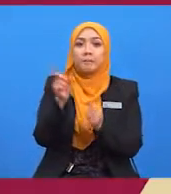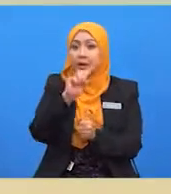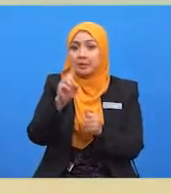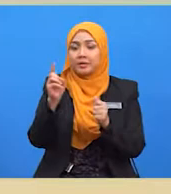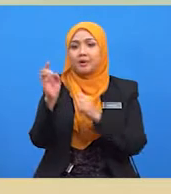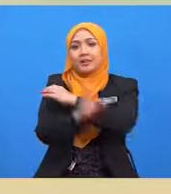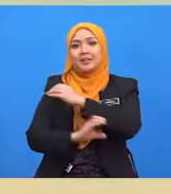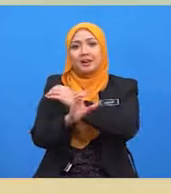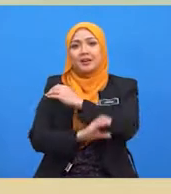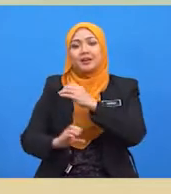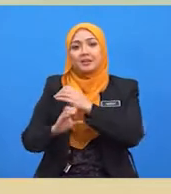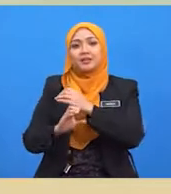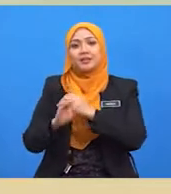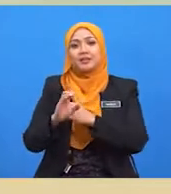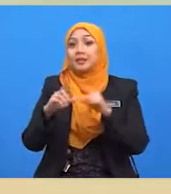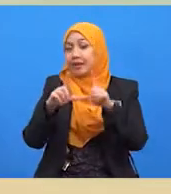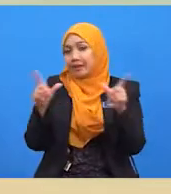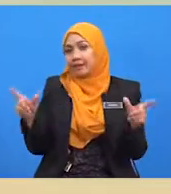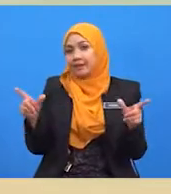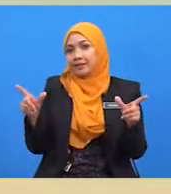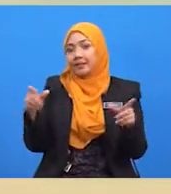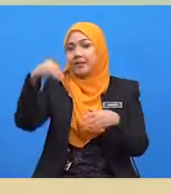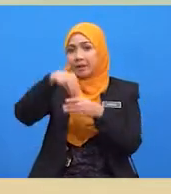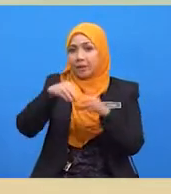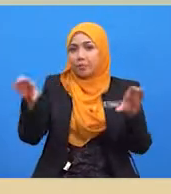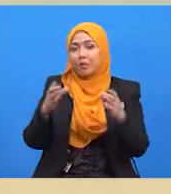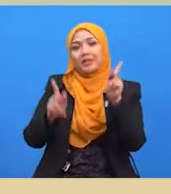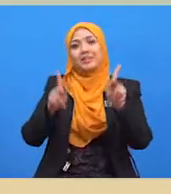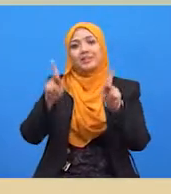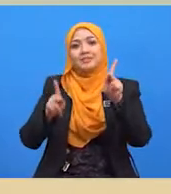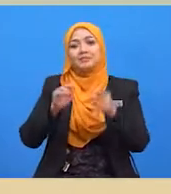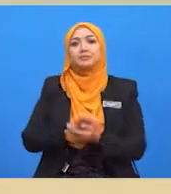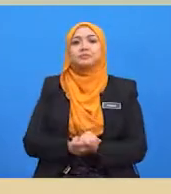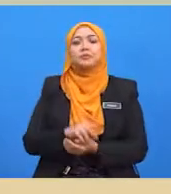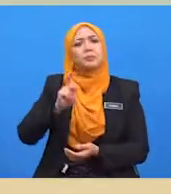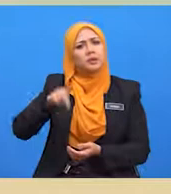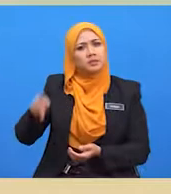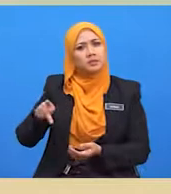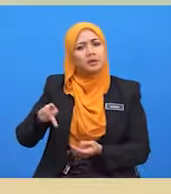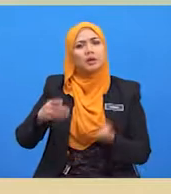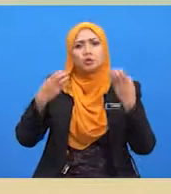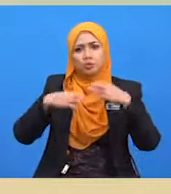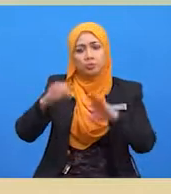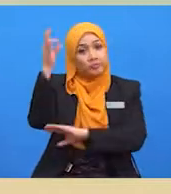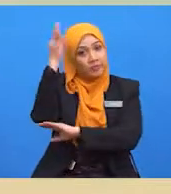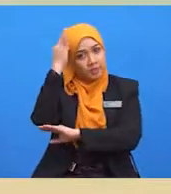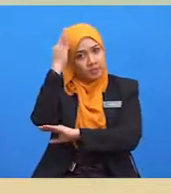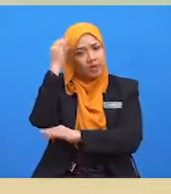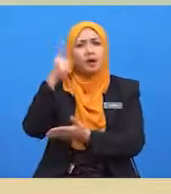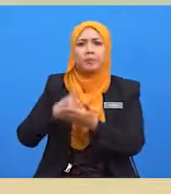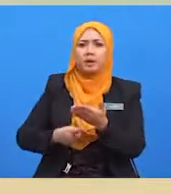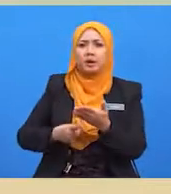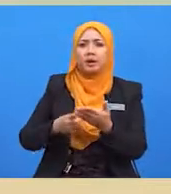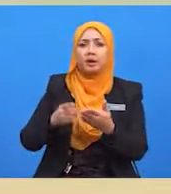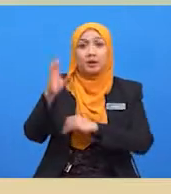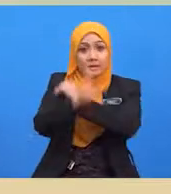pelajar-pelajar cuba fikirkan apakah agaknya negara B dapat lakukan bagi melindungi